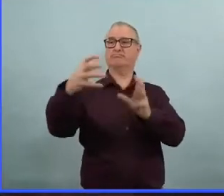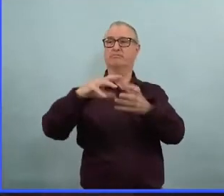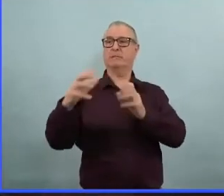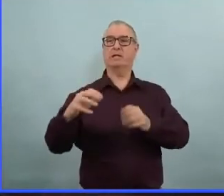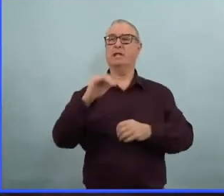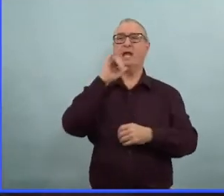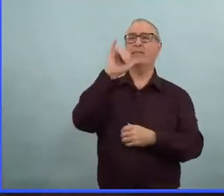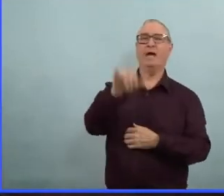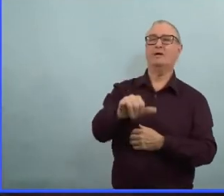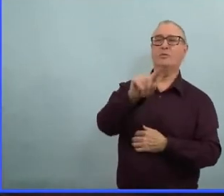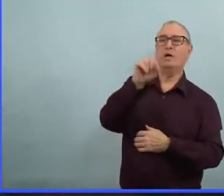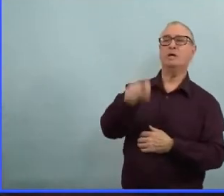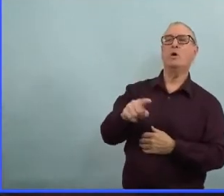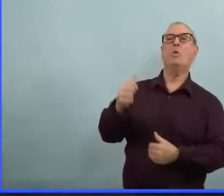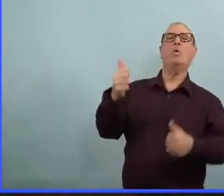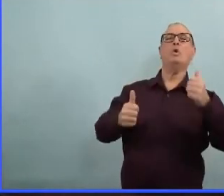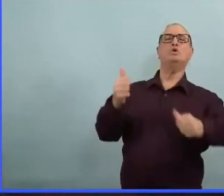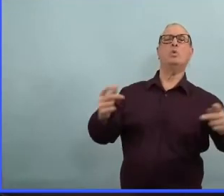comportements violents